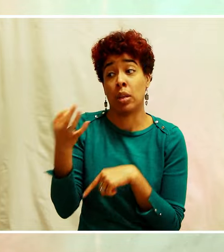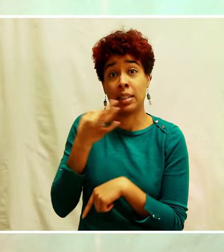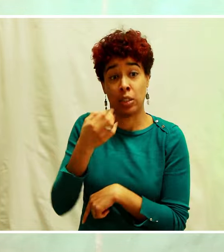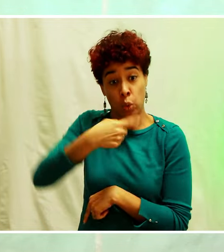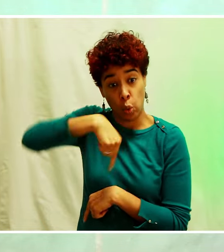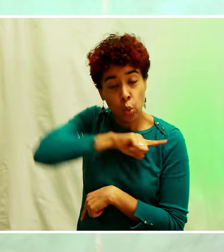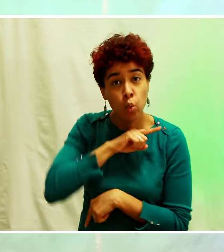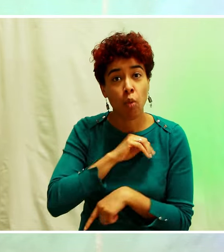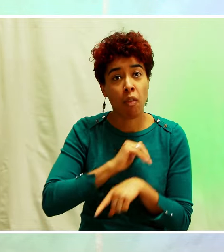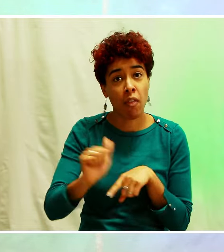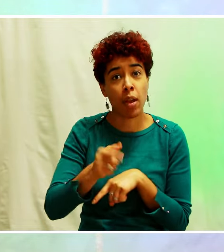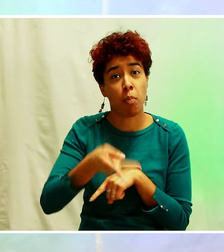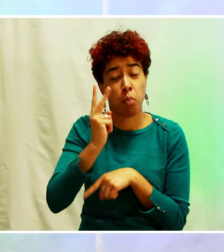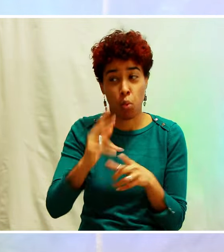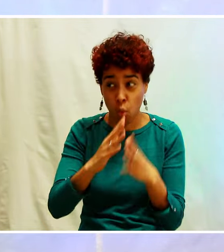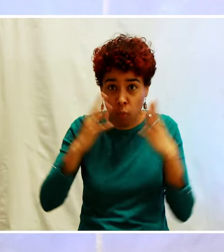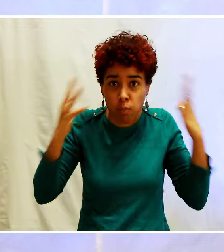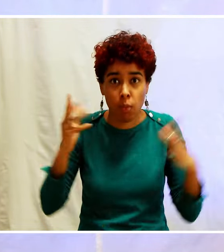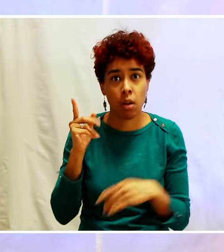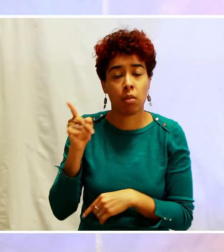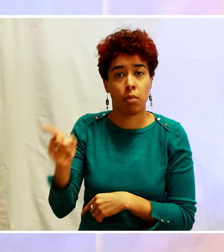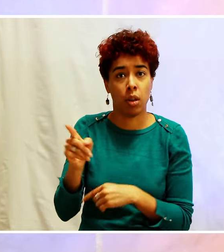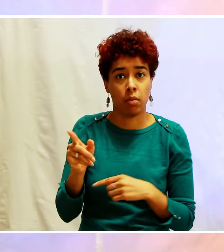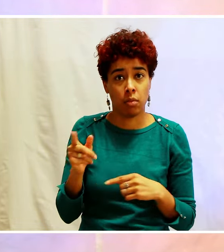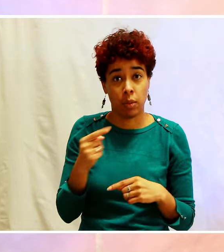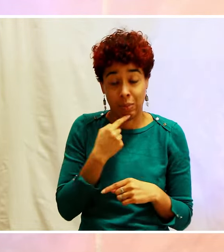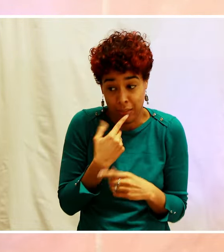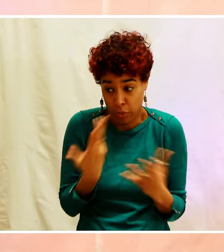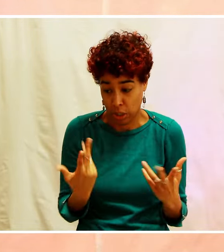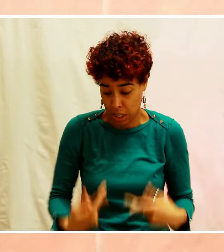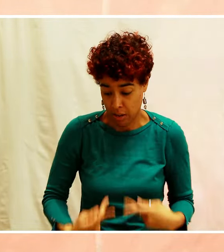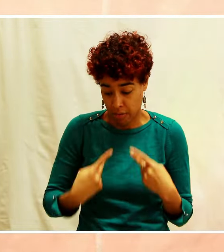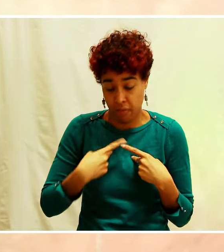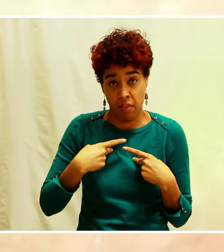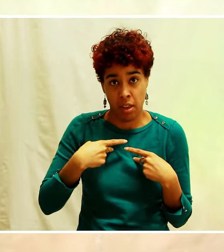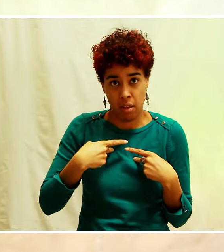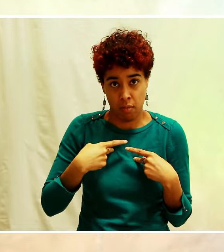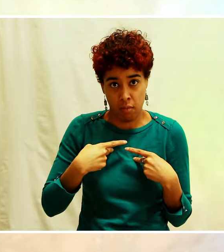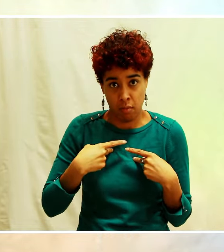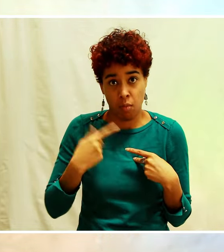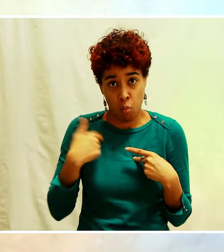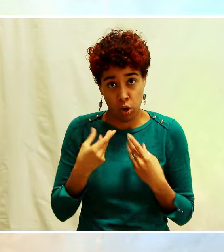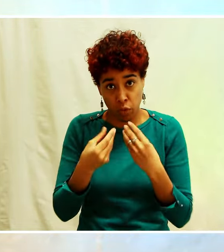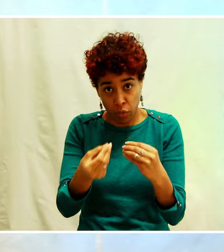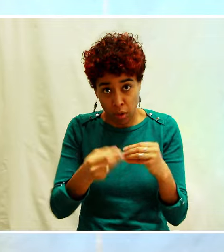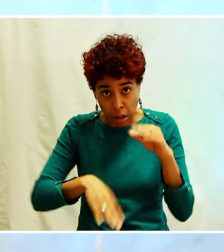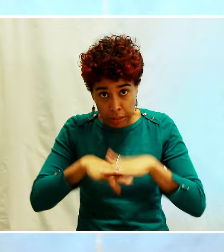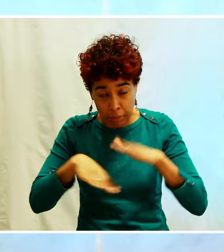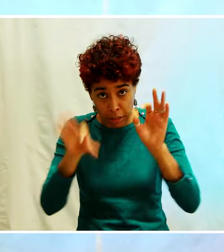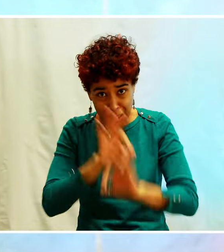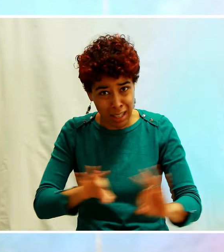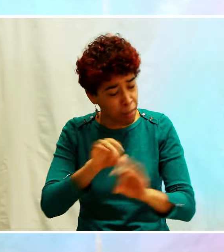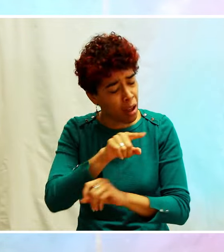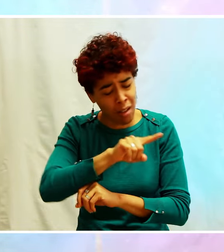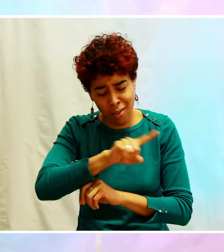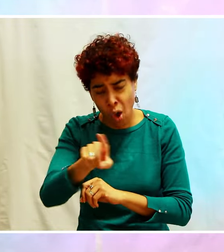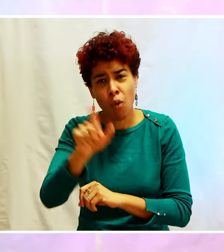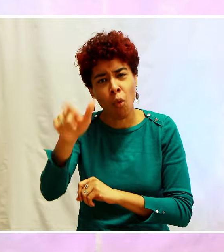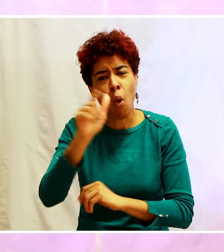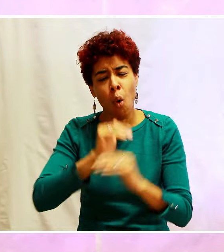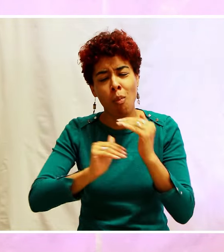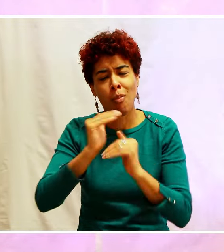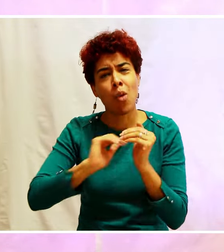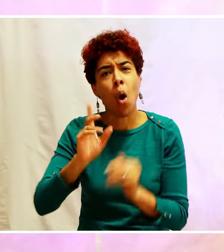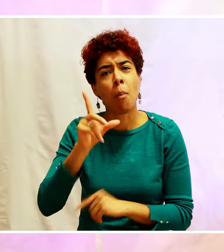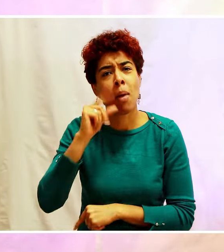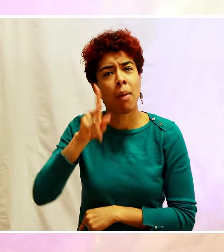siennes. C'est juste pour nous dire, il n pas de limite à ma vie en vous. Rentrez dans les plans de mon Père. Vous allez être étonné de voir